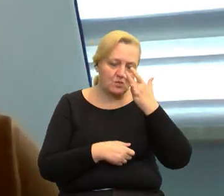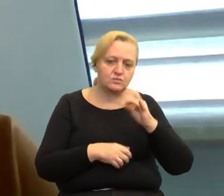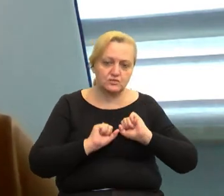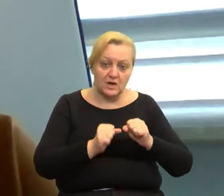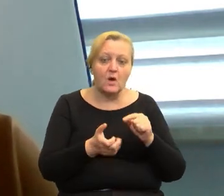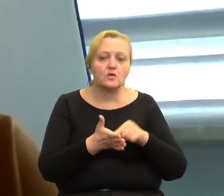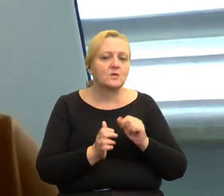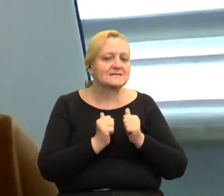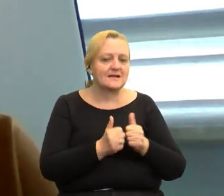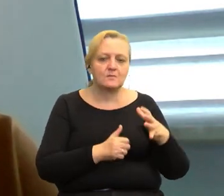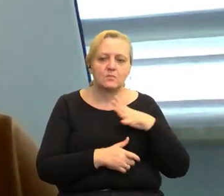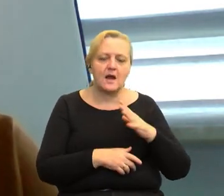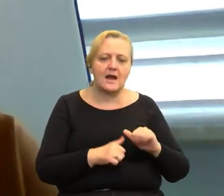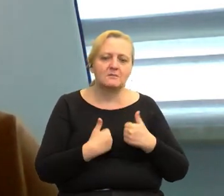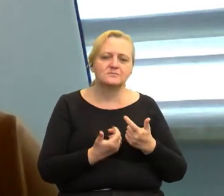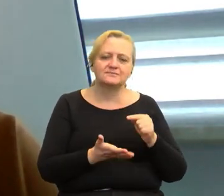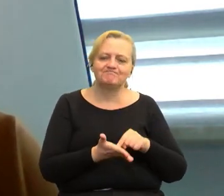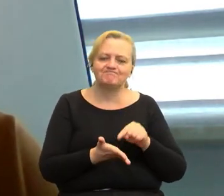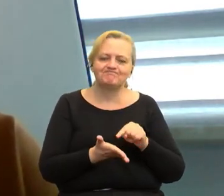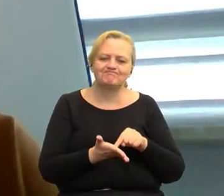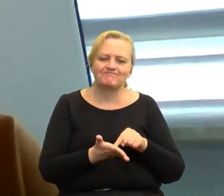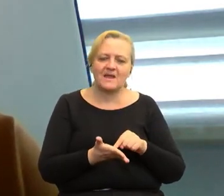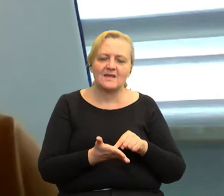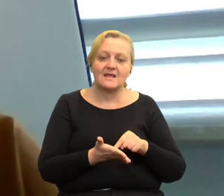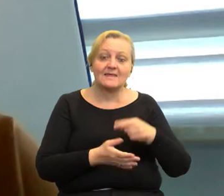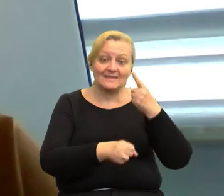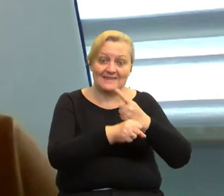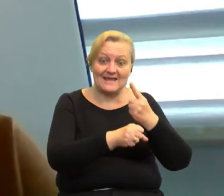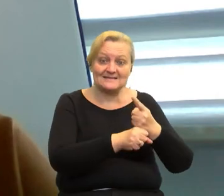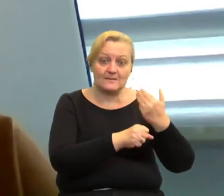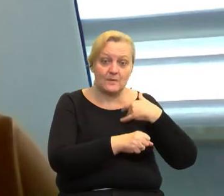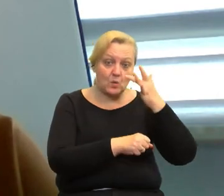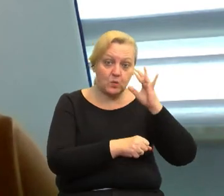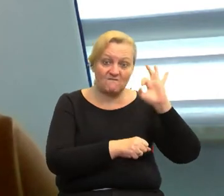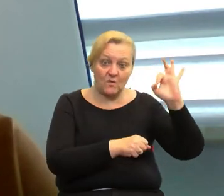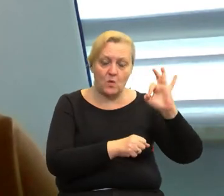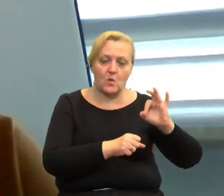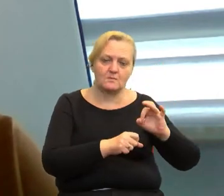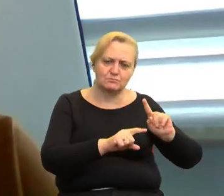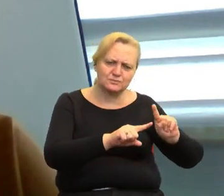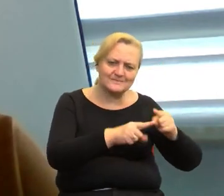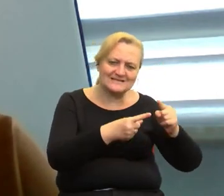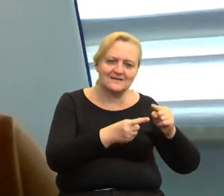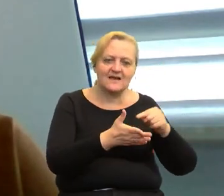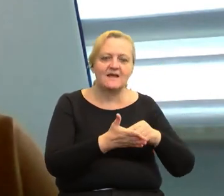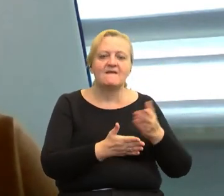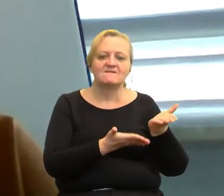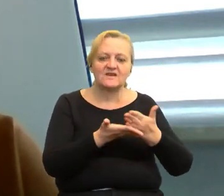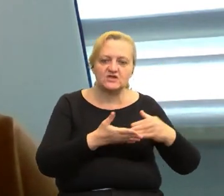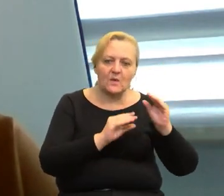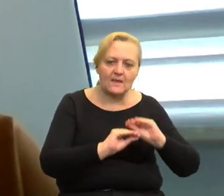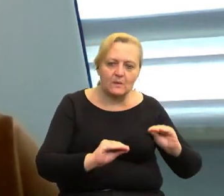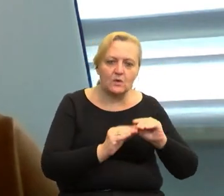to było wyzwanie, aby przekonać decydentów po stronie białoruskiej, Wydziału Edukacji,